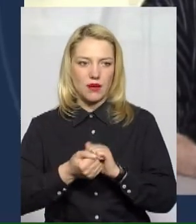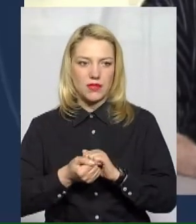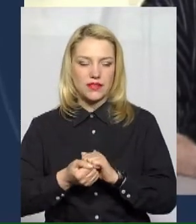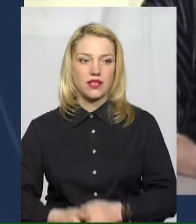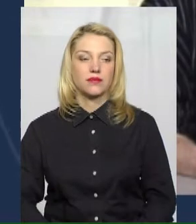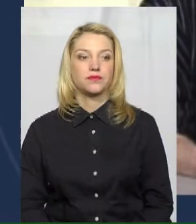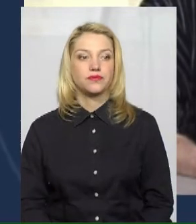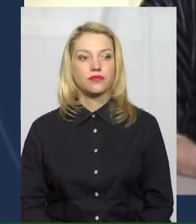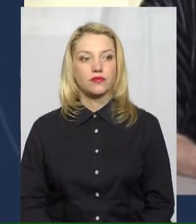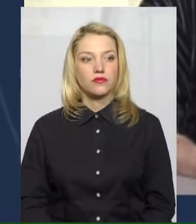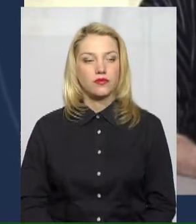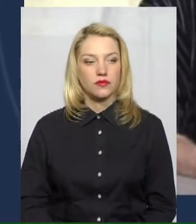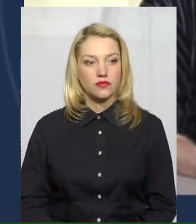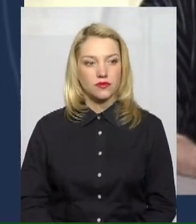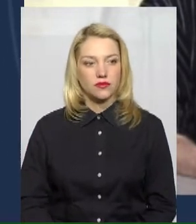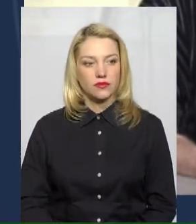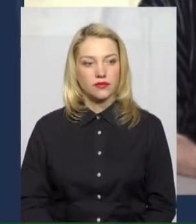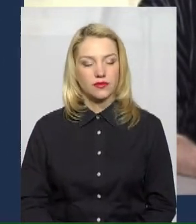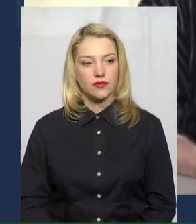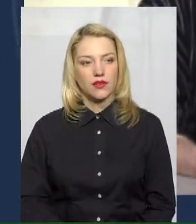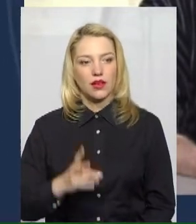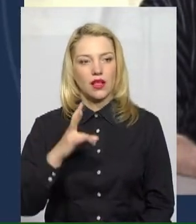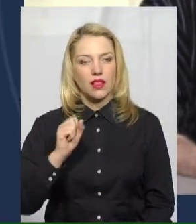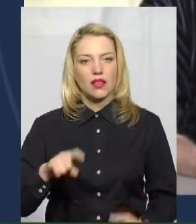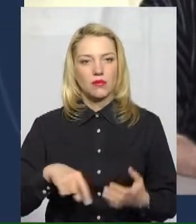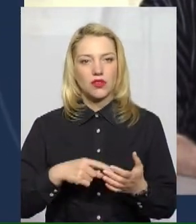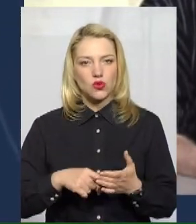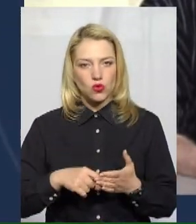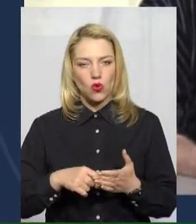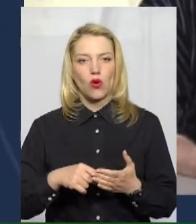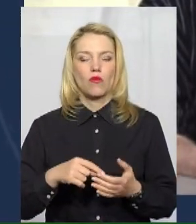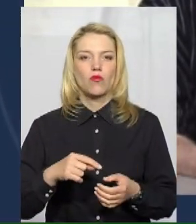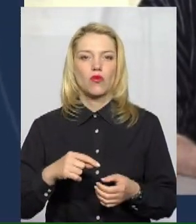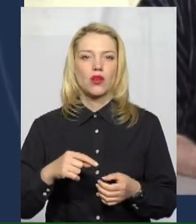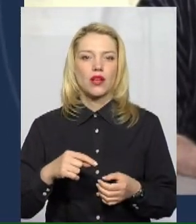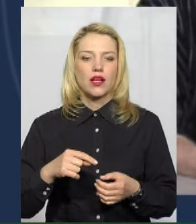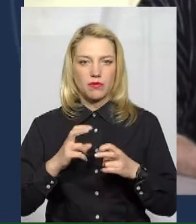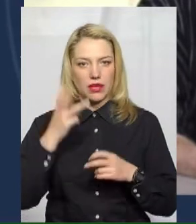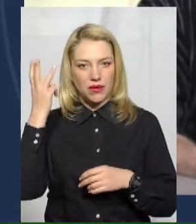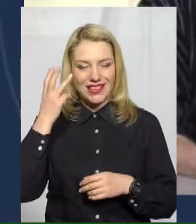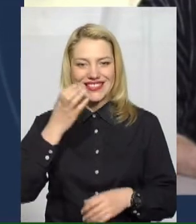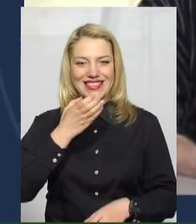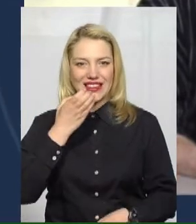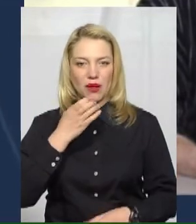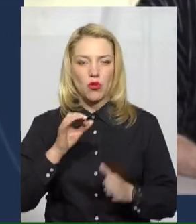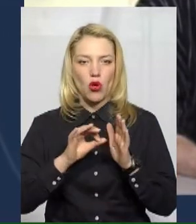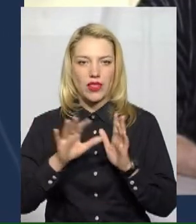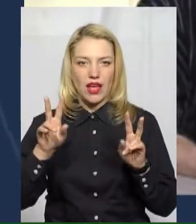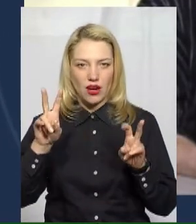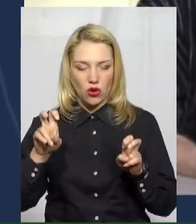На міському комунальному підприємстві Хмельницьк Теплокомуненерго. Ситуація із розрахунками за спожити тепло